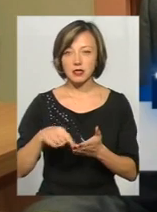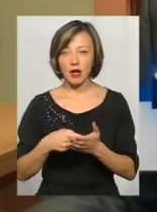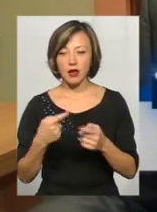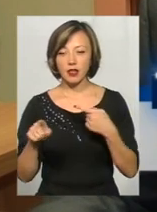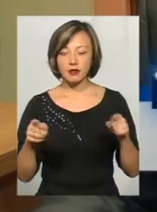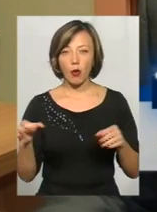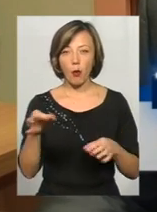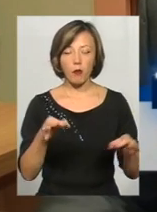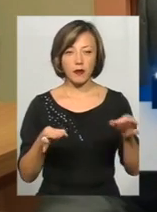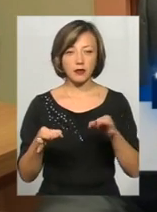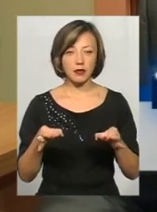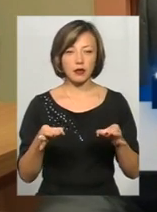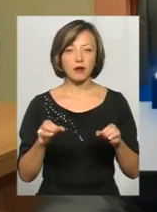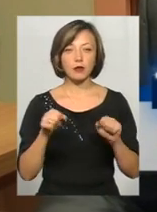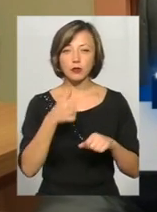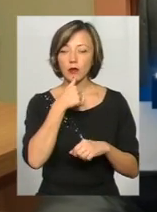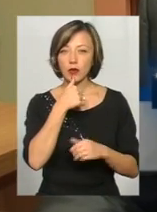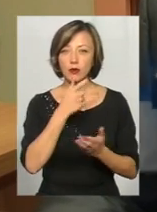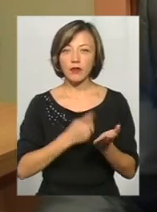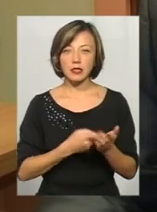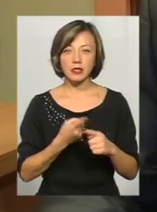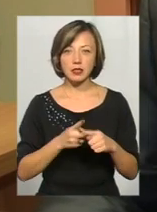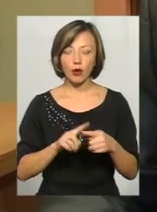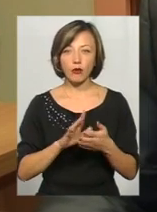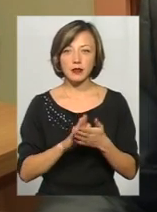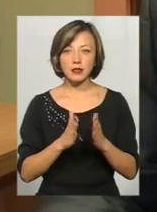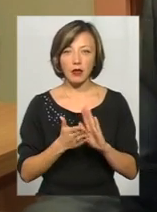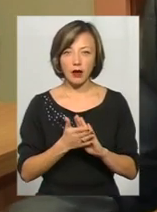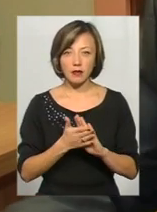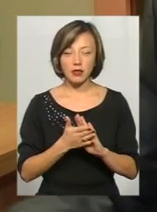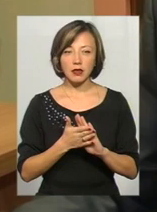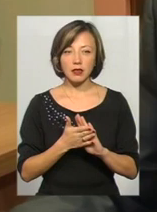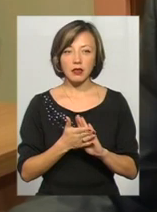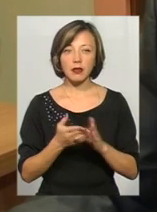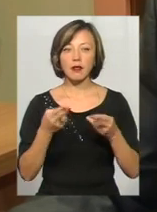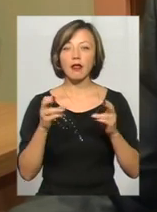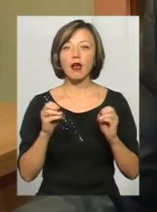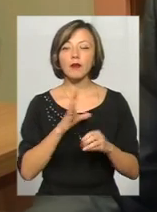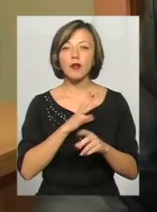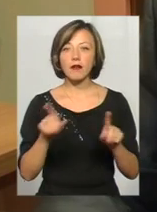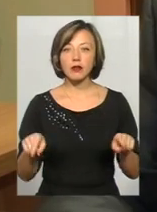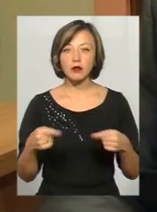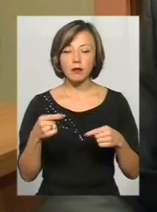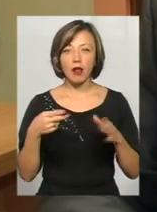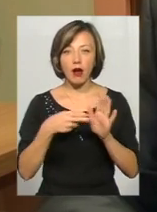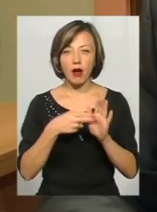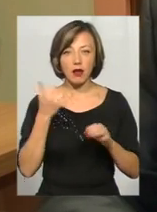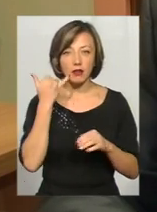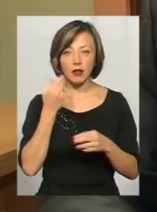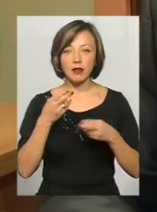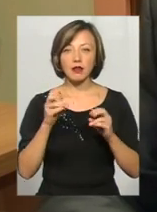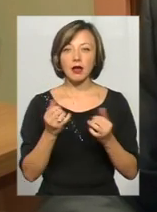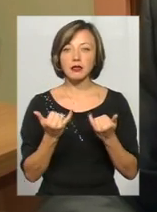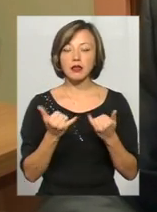областях. Як варіант, пробувати довести ці обставини, що, ну, по-перше, де була відновлена сім-карта, де в цей час був